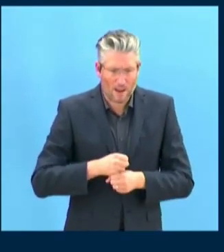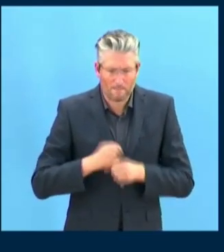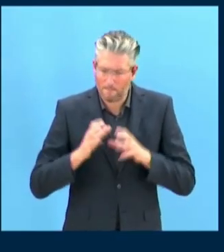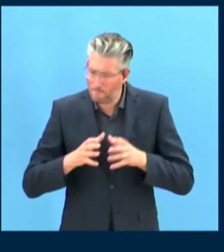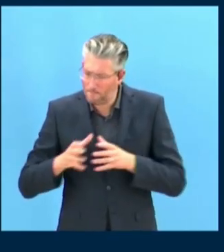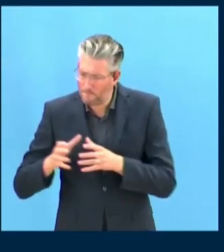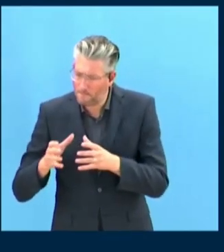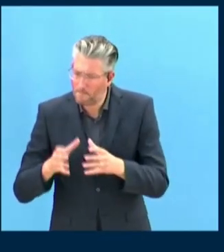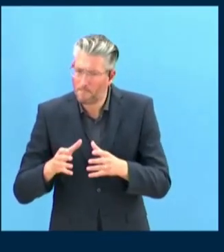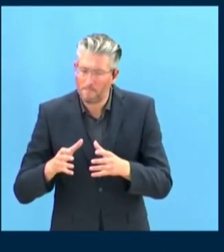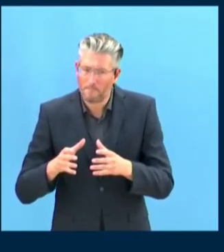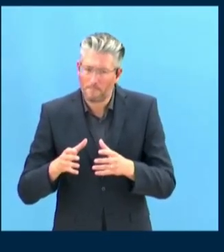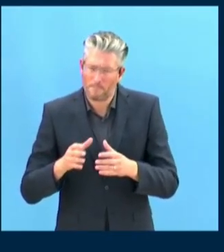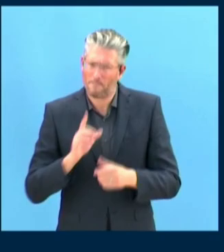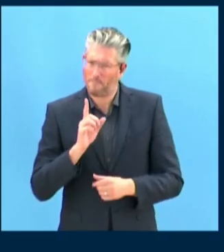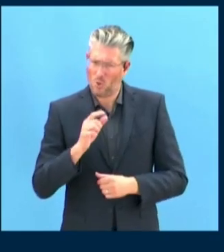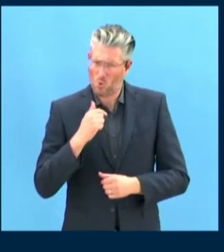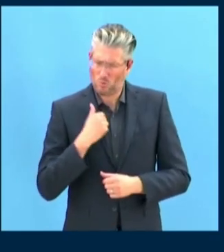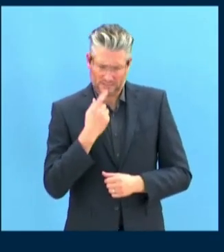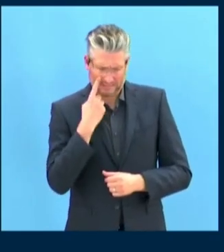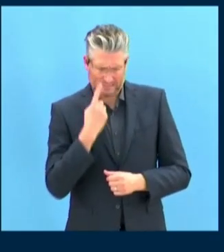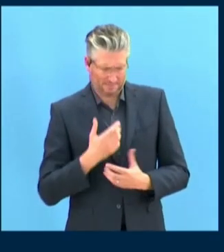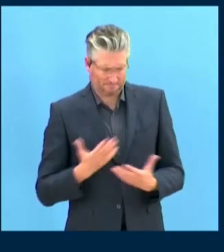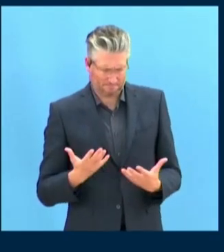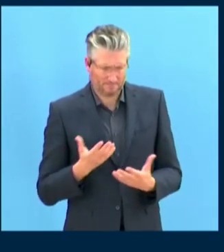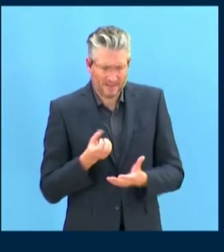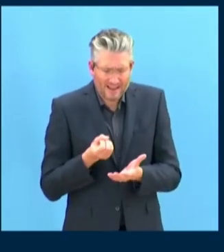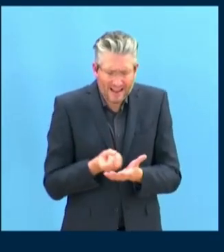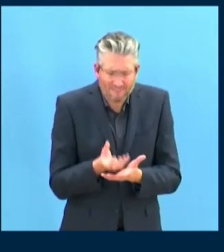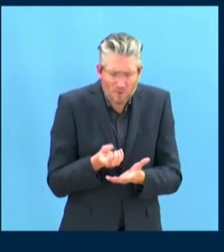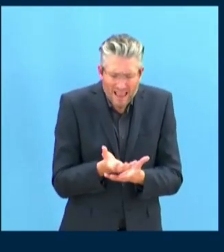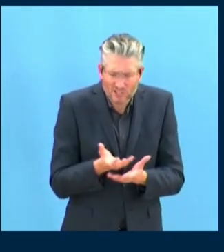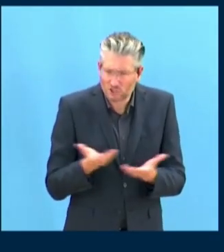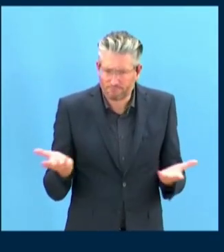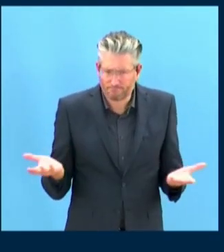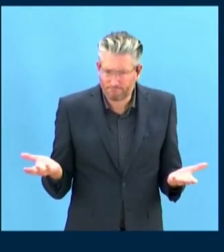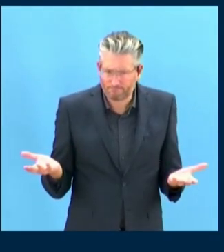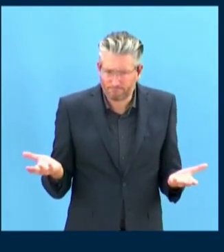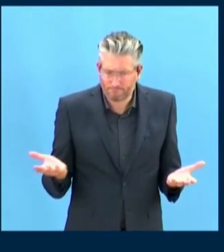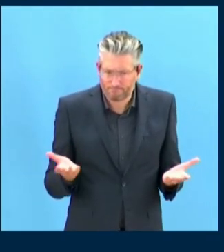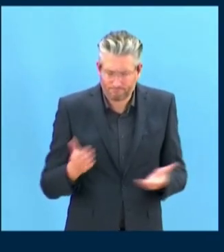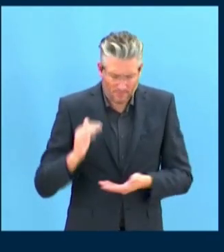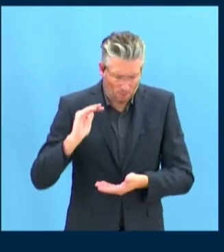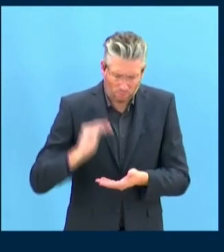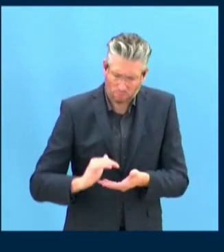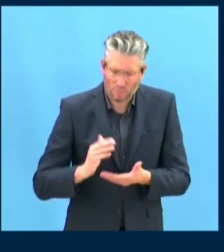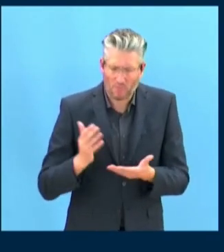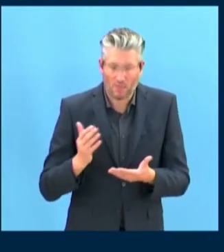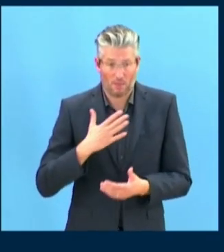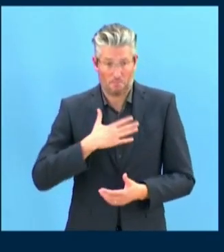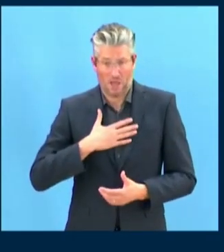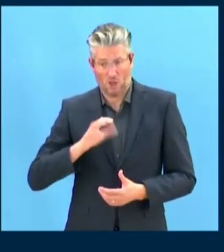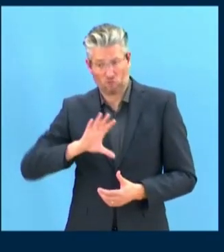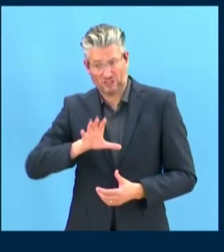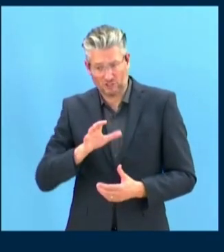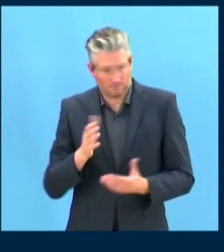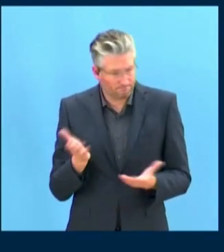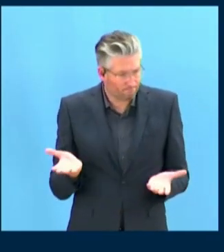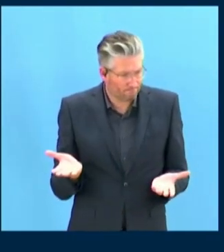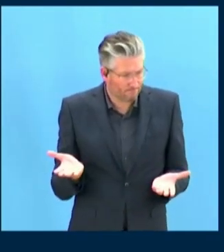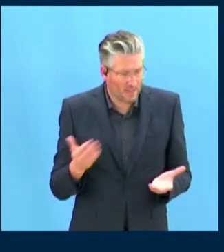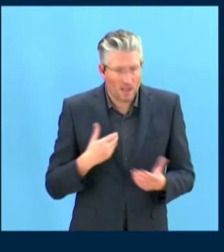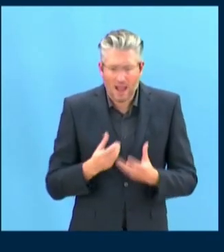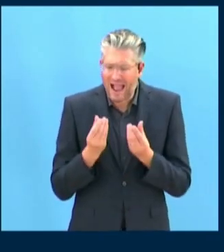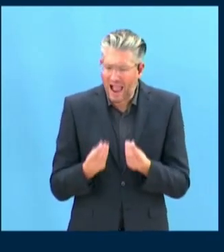социокультурном регионе, который затрудняет достижение консенсуса и не содействует равному участию коренных народов России в этом процессе.